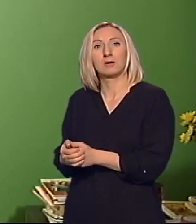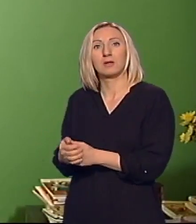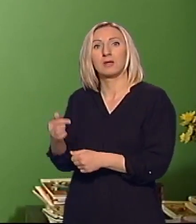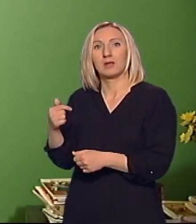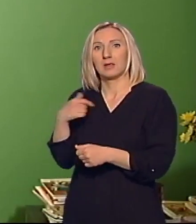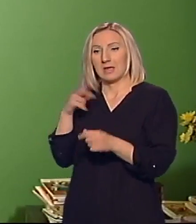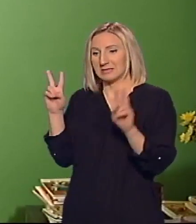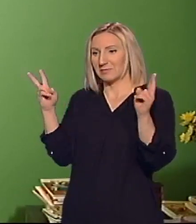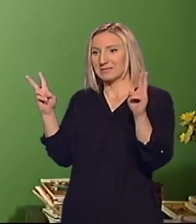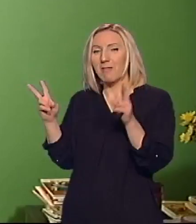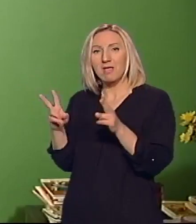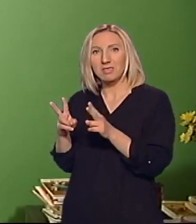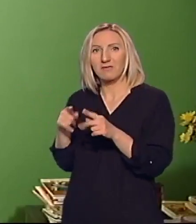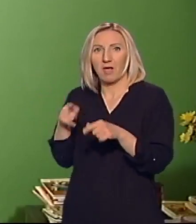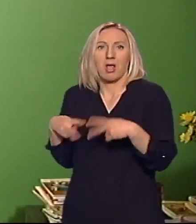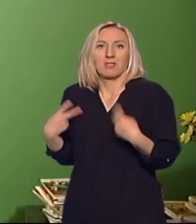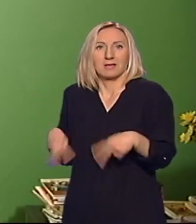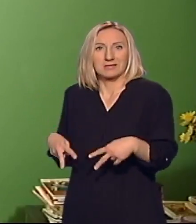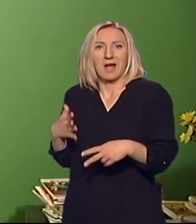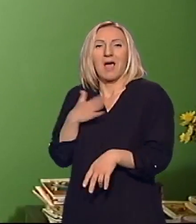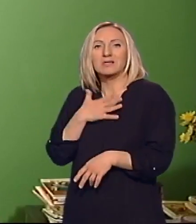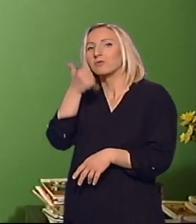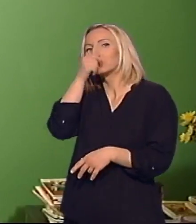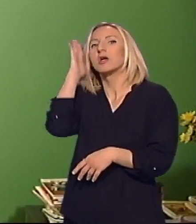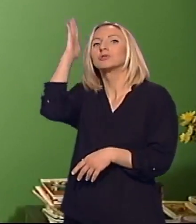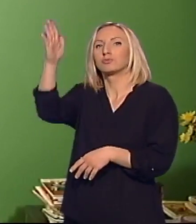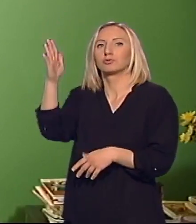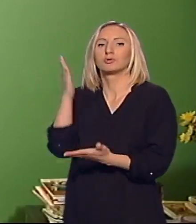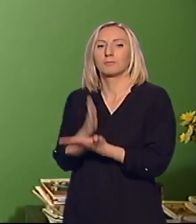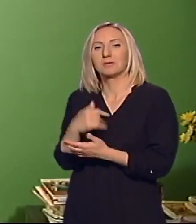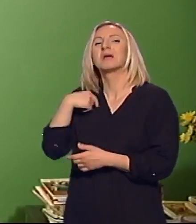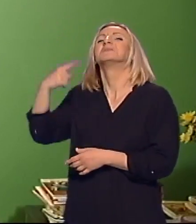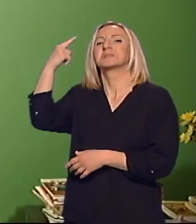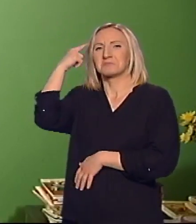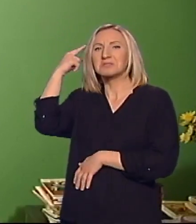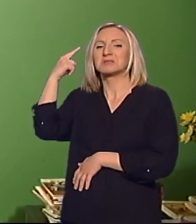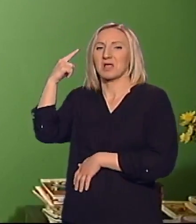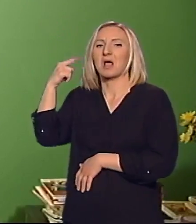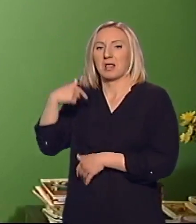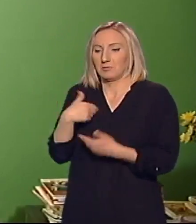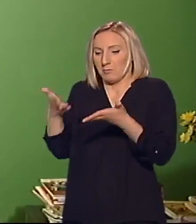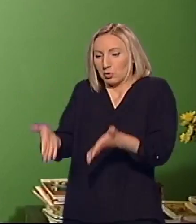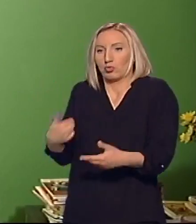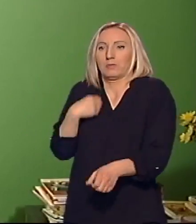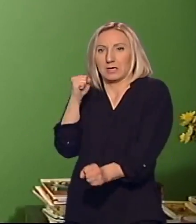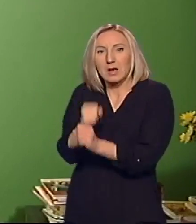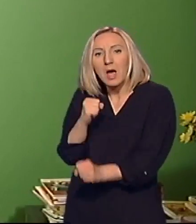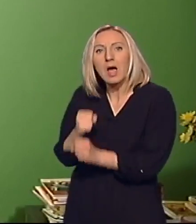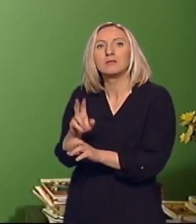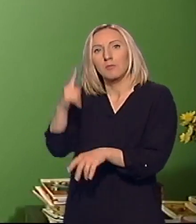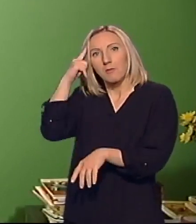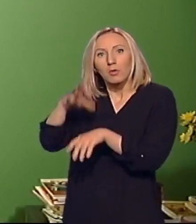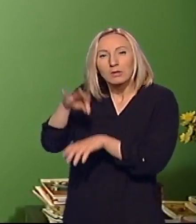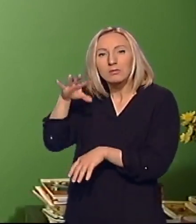umanjivala taj neki potencijalni strah svoj šta će biti jer sam znala da eto, tu smo, radimo, imamo